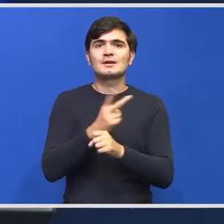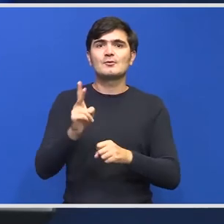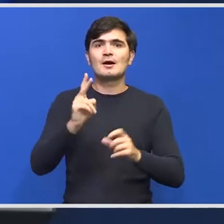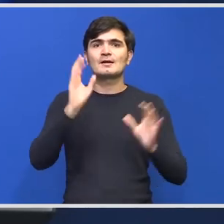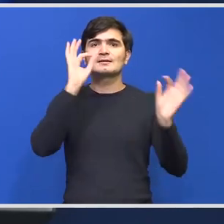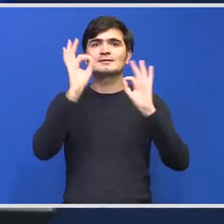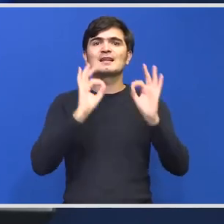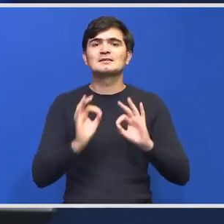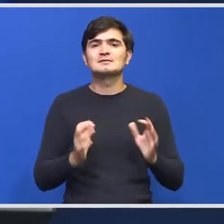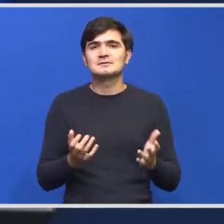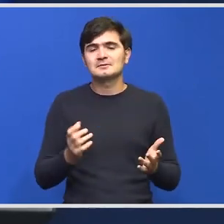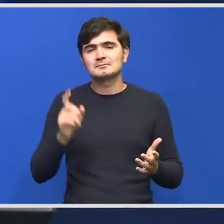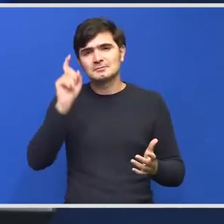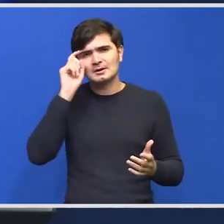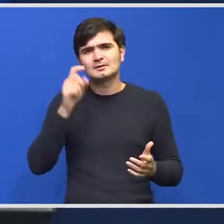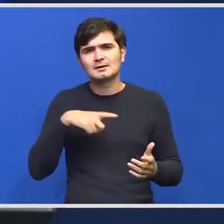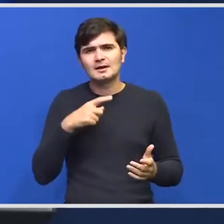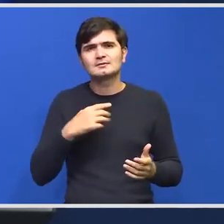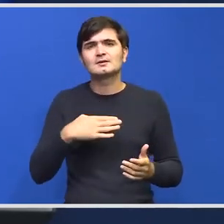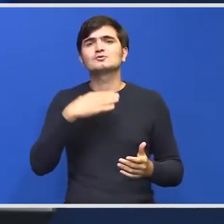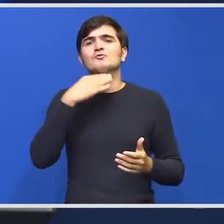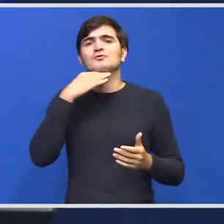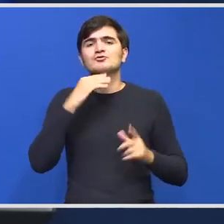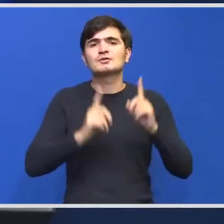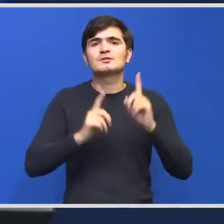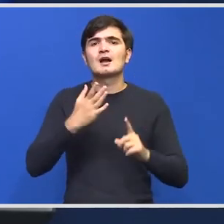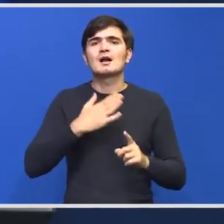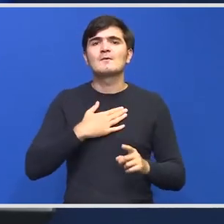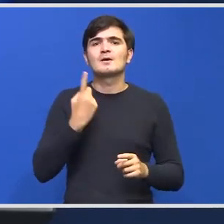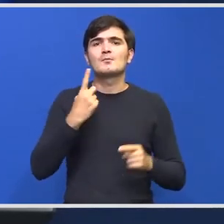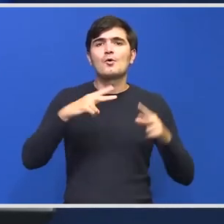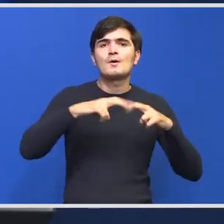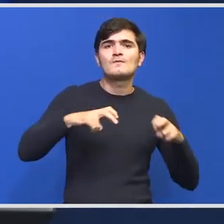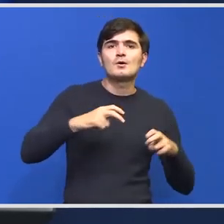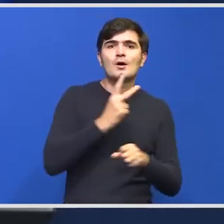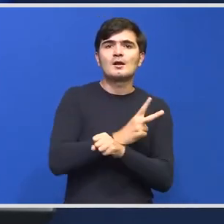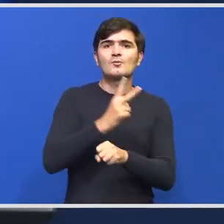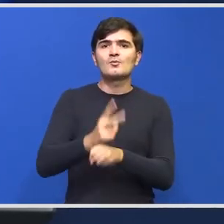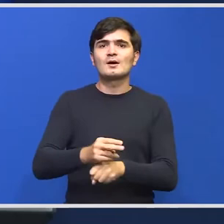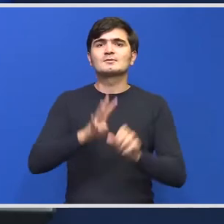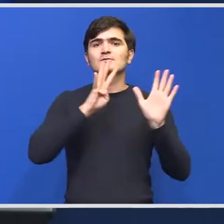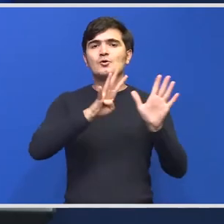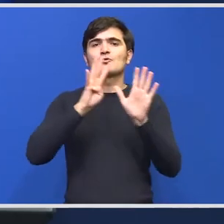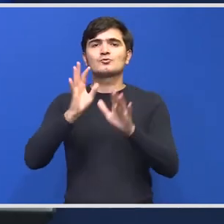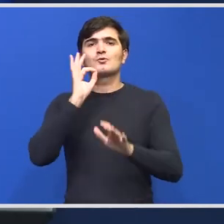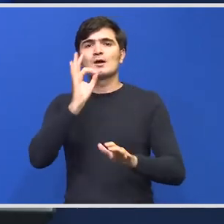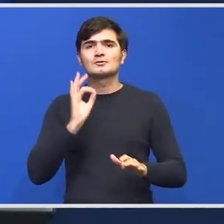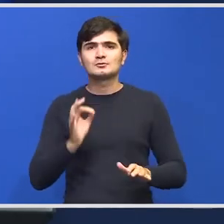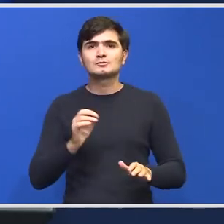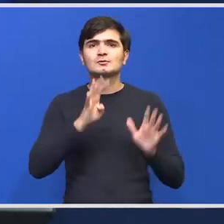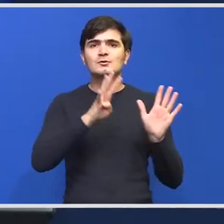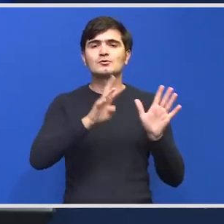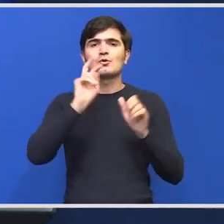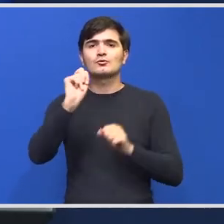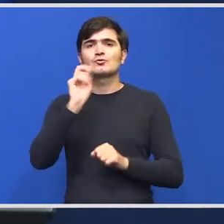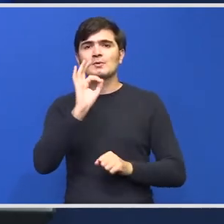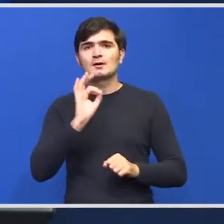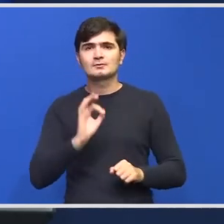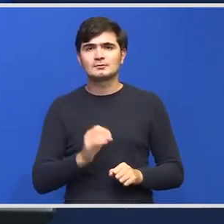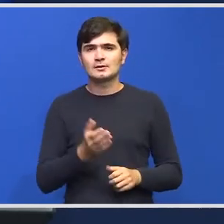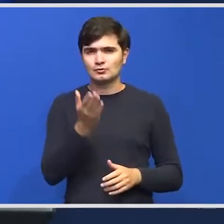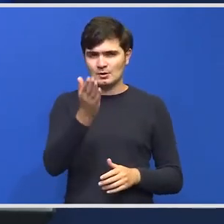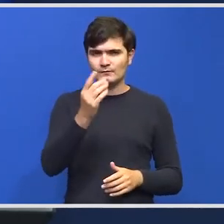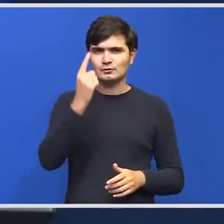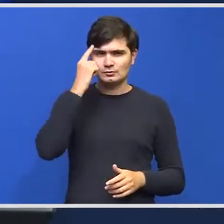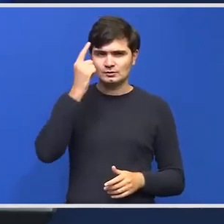cred că cred că este suficient dacă avem o evaluare a populației de 99% sau 98% Deci dumneavoastră